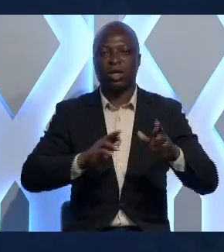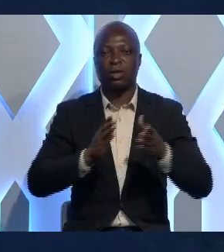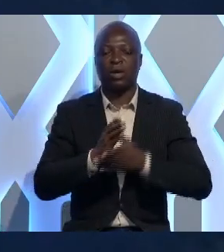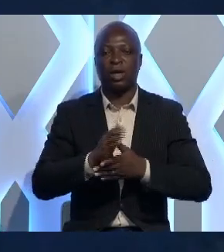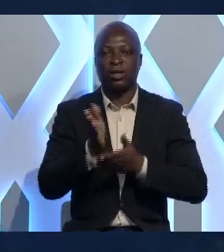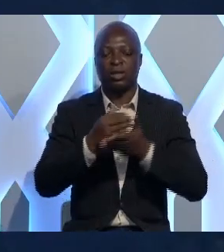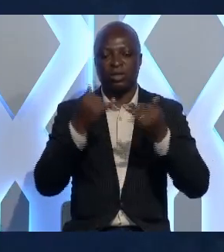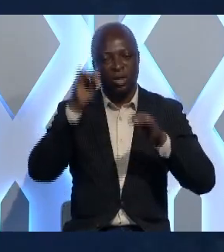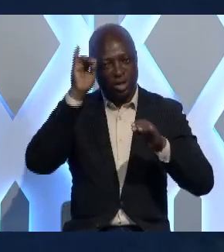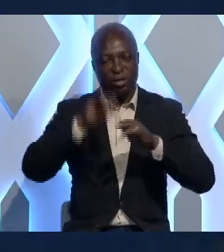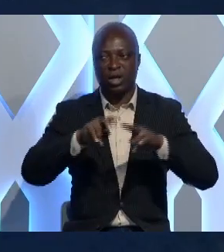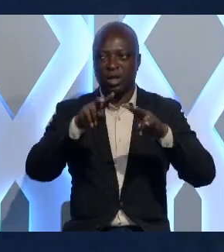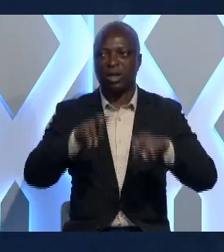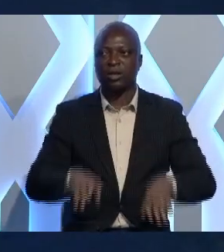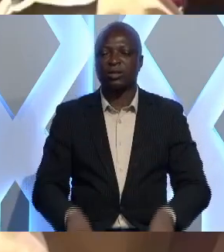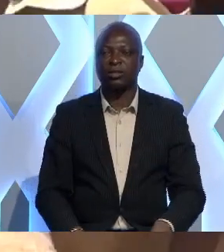Ulrich Améga.